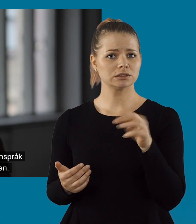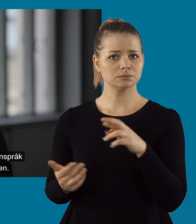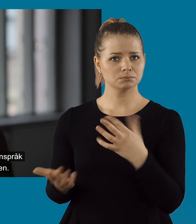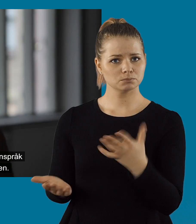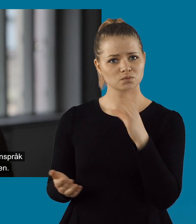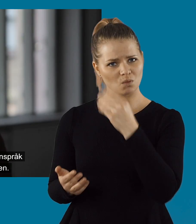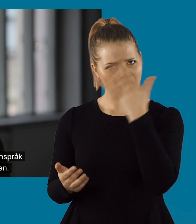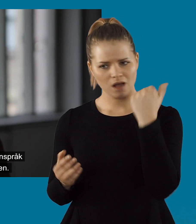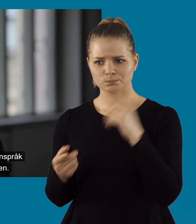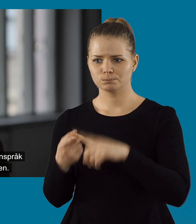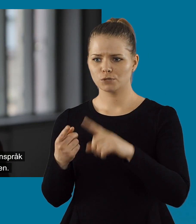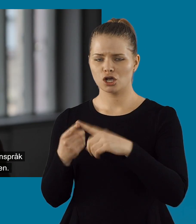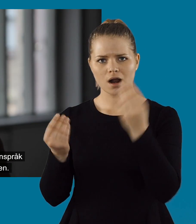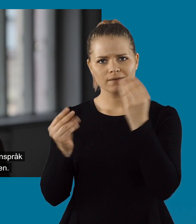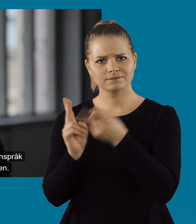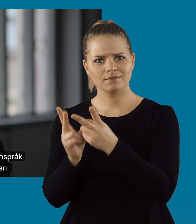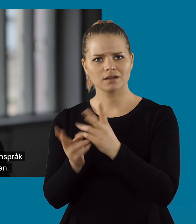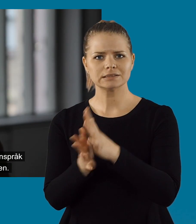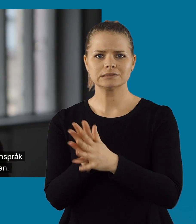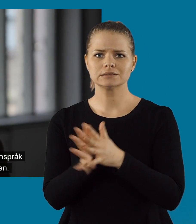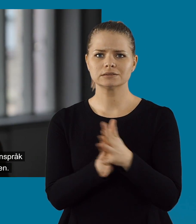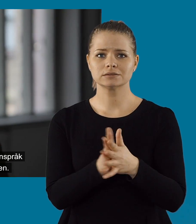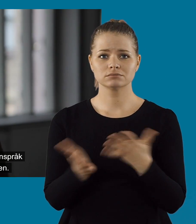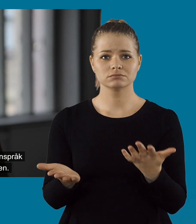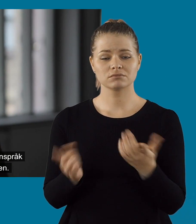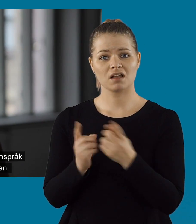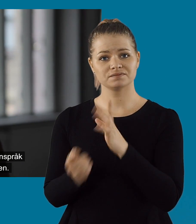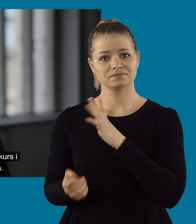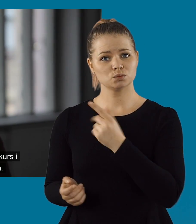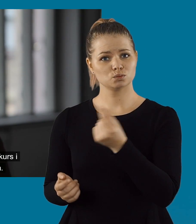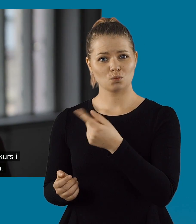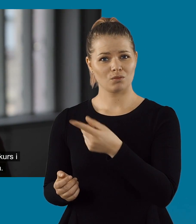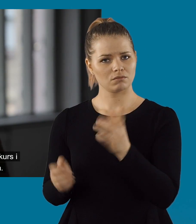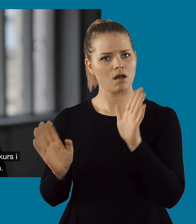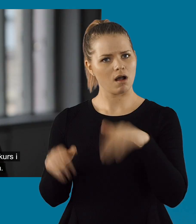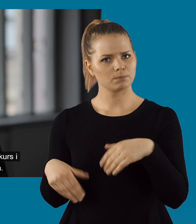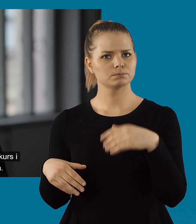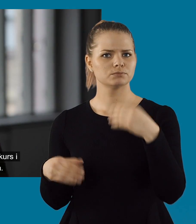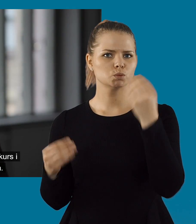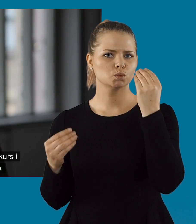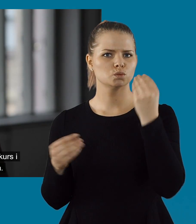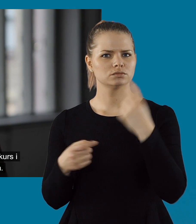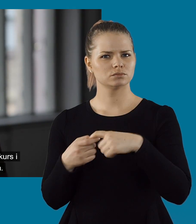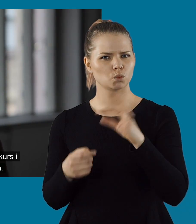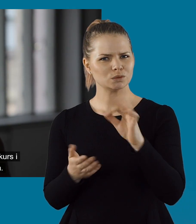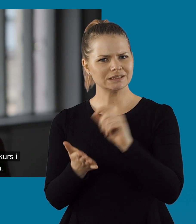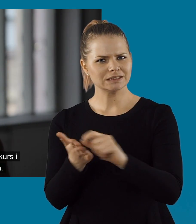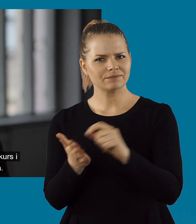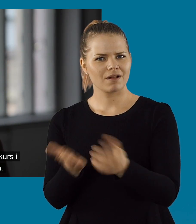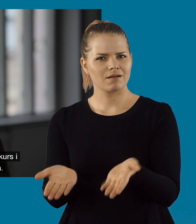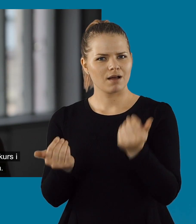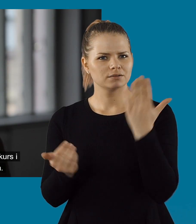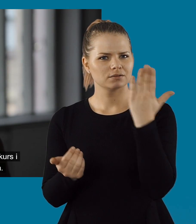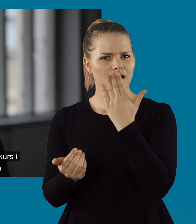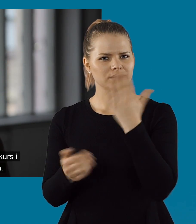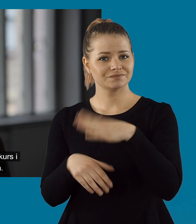kan teckenspråk till exempel. Kan börja lära varandra tecken. Det kanske finns något som har gått i en kurs hur man skriver